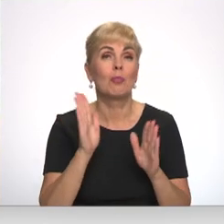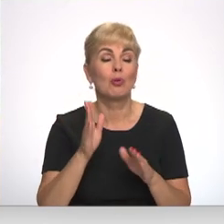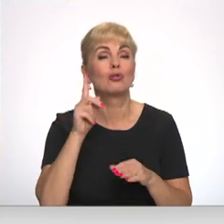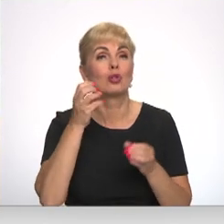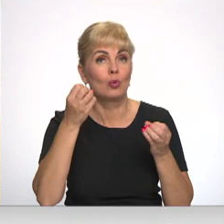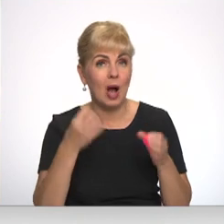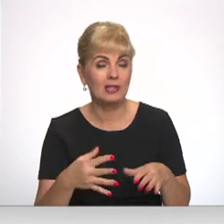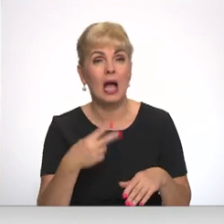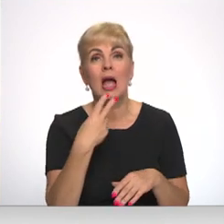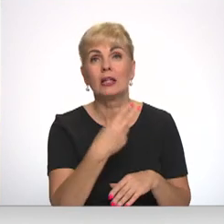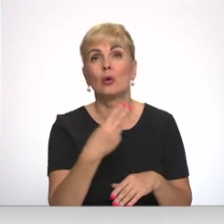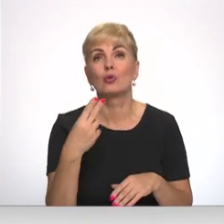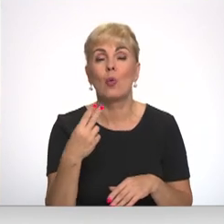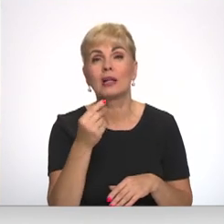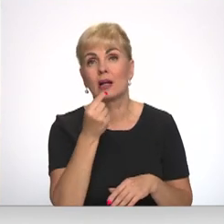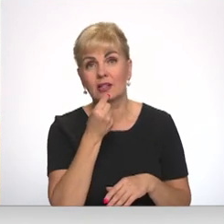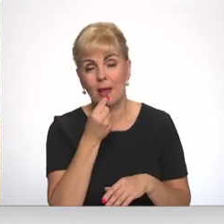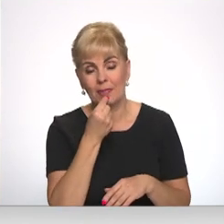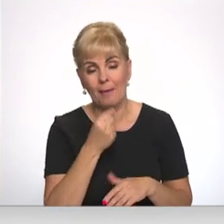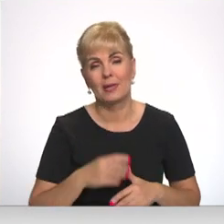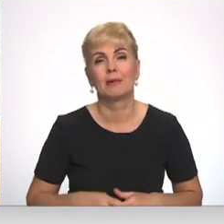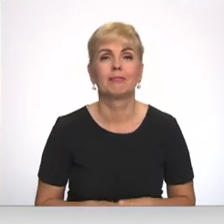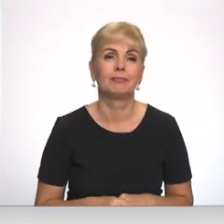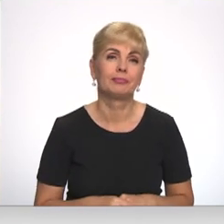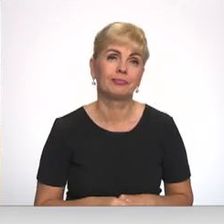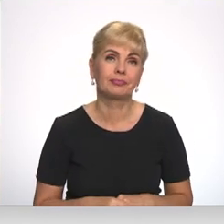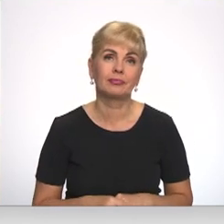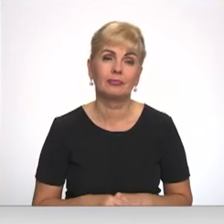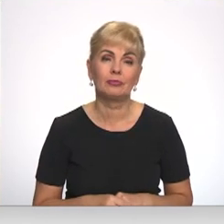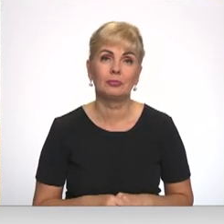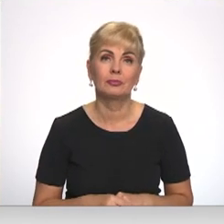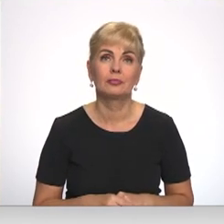zināmi 22. septembrī. Sandra Leitāni, Anders Pāns, Vīdzemstelvīz.